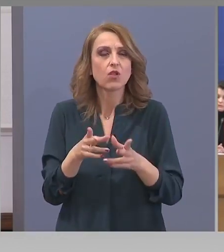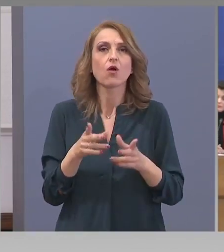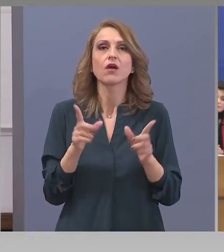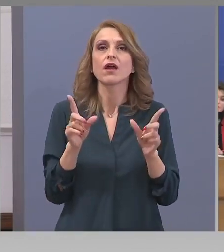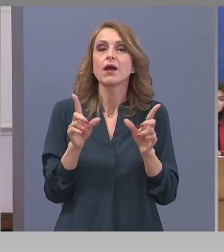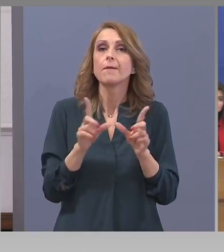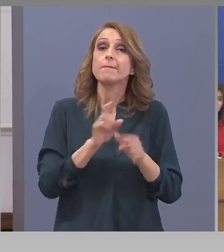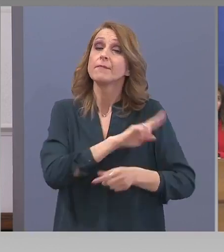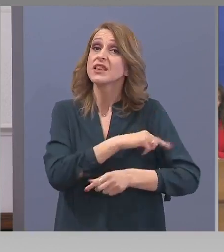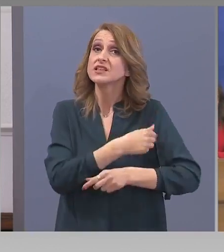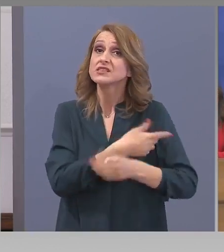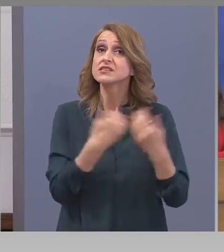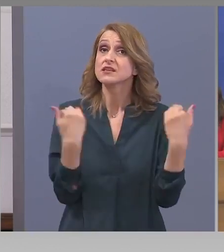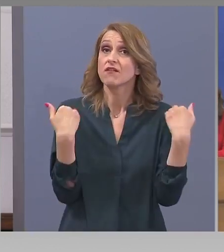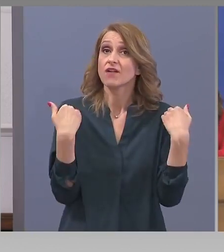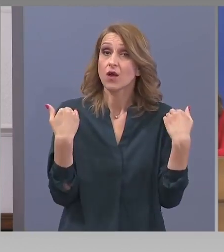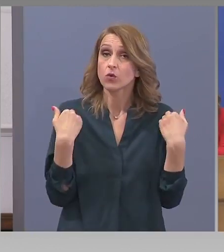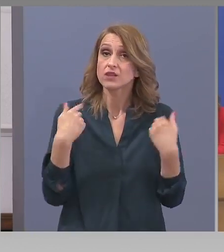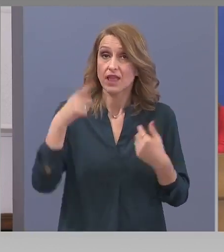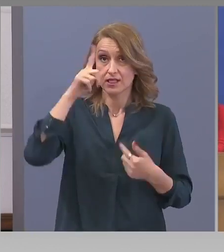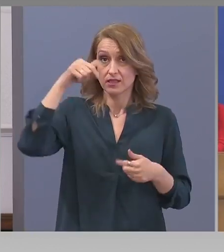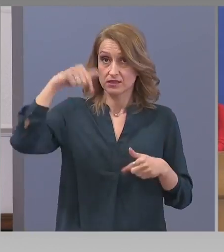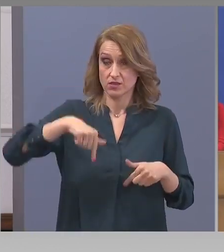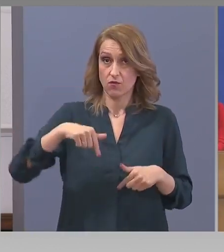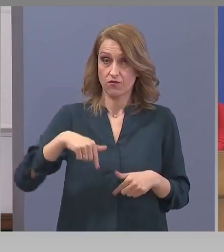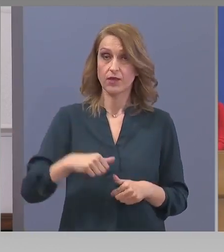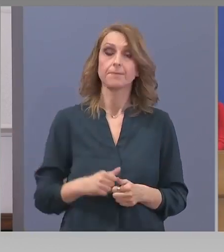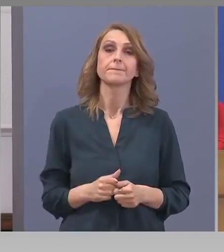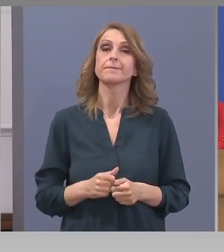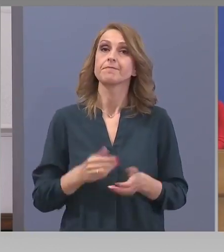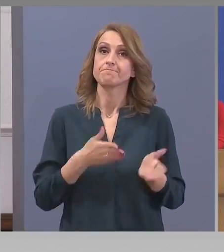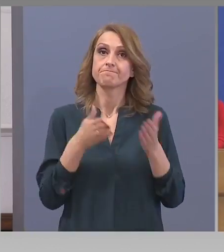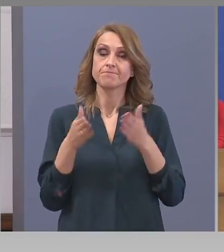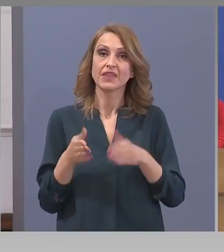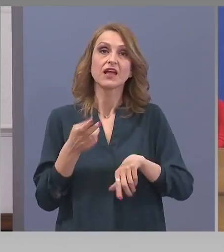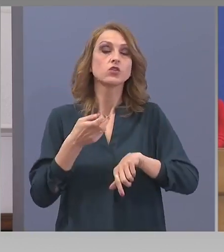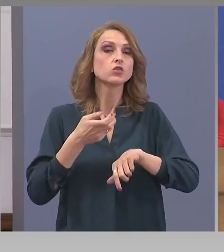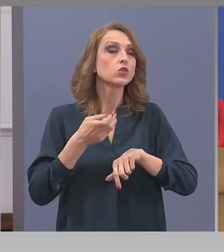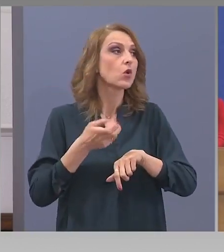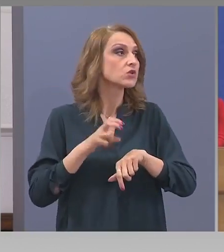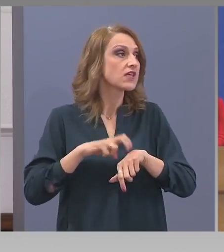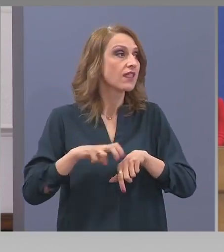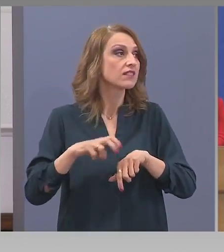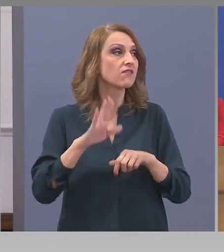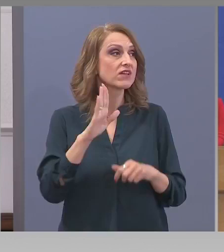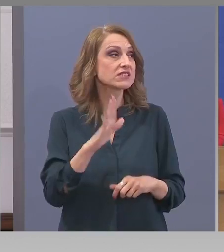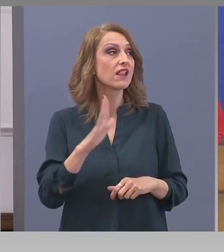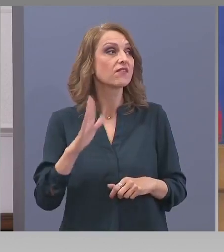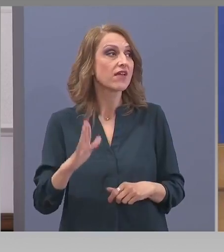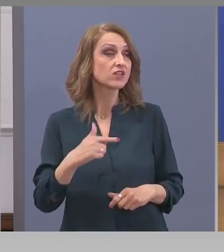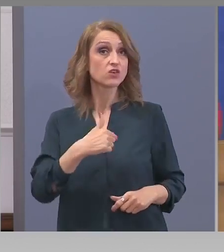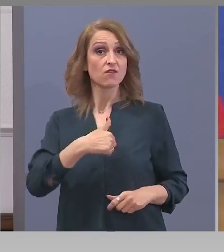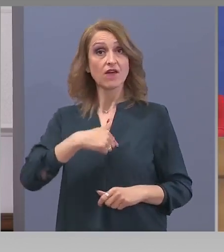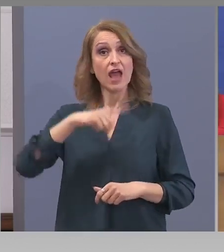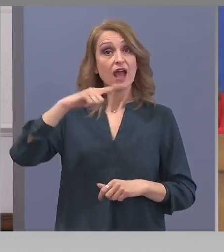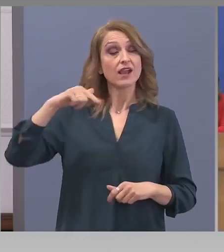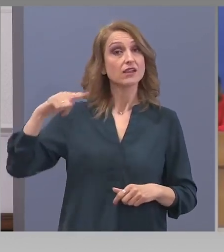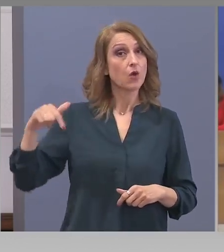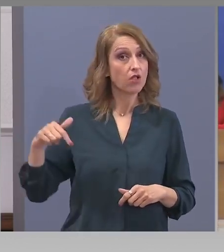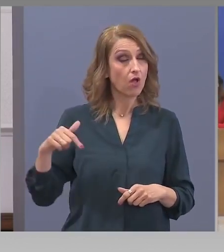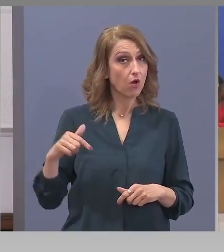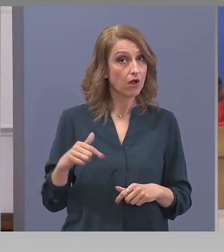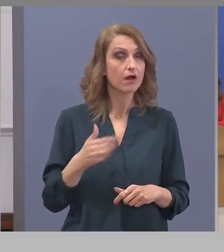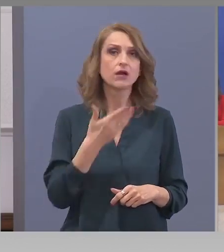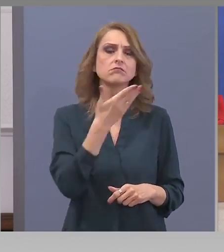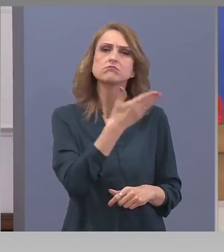Медицински факултет, Медицински университет София. Доцент Васил Велчев. Кардиолог. Доцент доктор